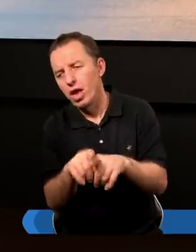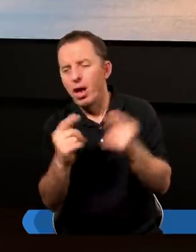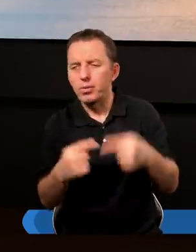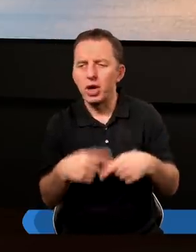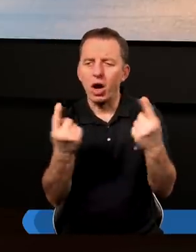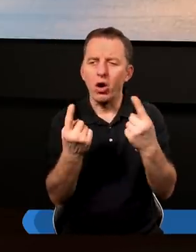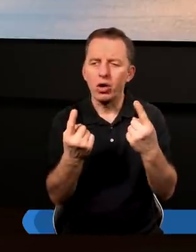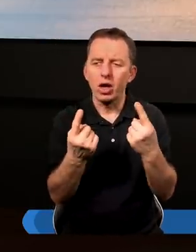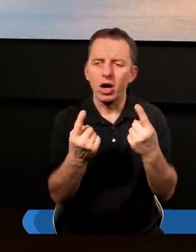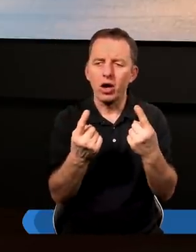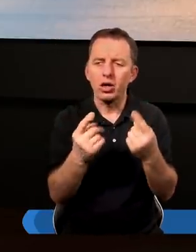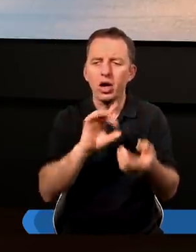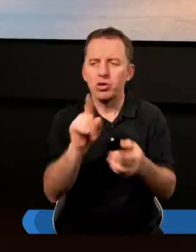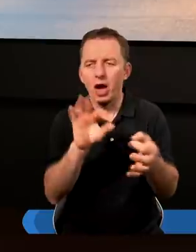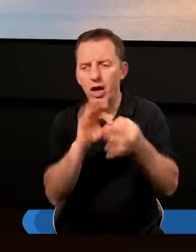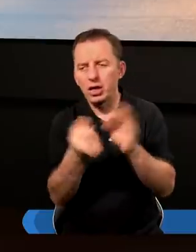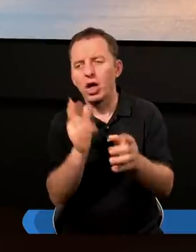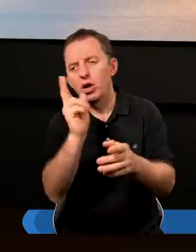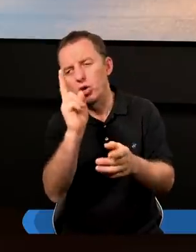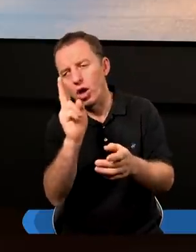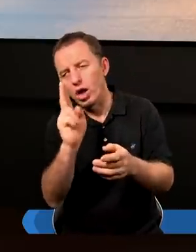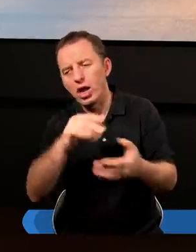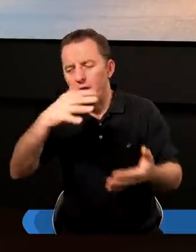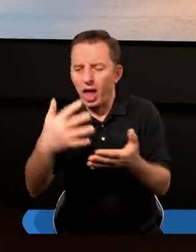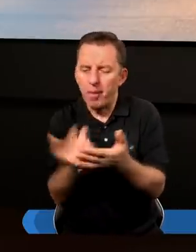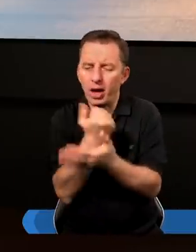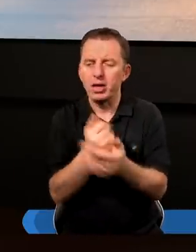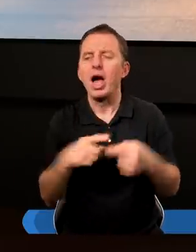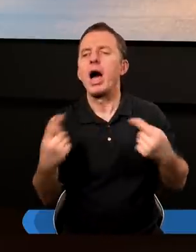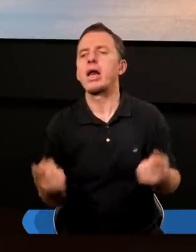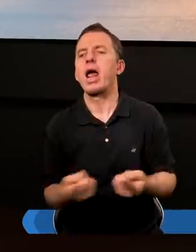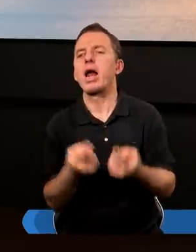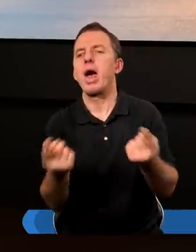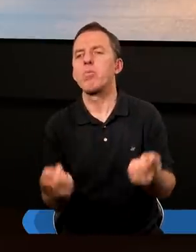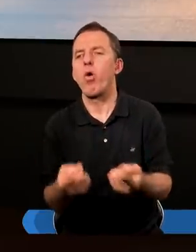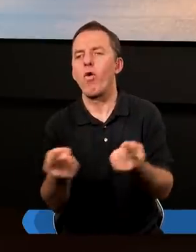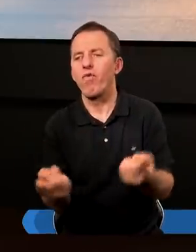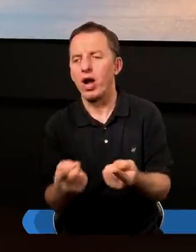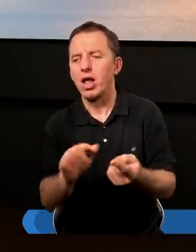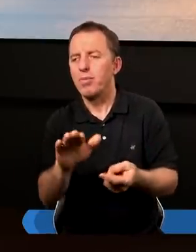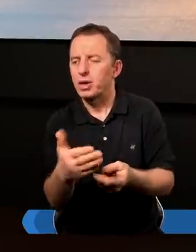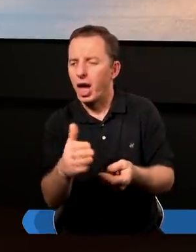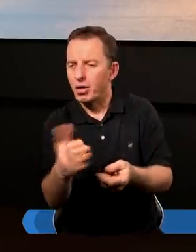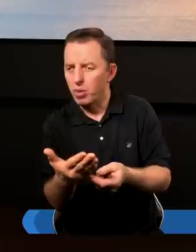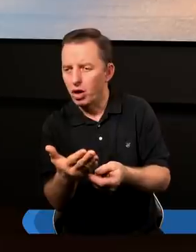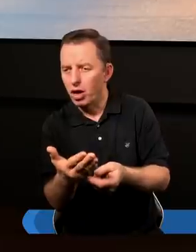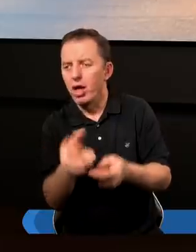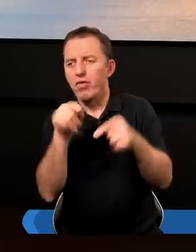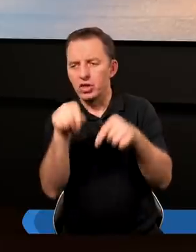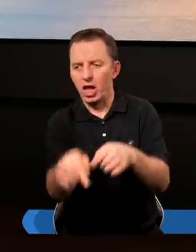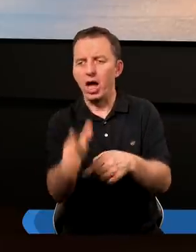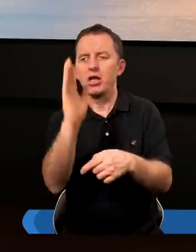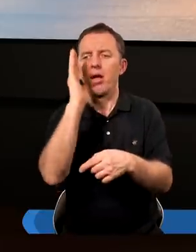przekonać, że gdy ktoś nabędzie ten reklamowany przedmiot, produkt,